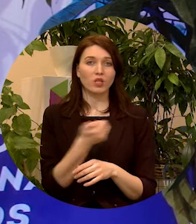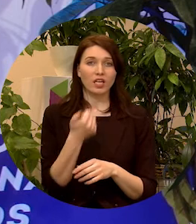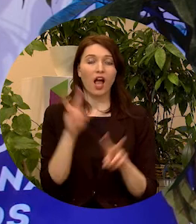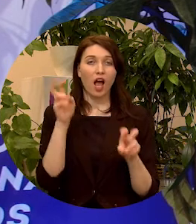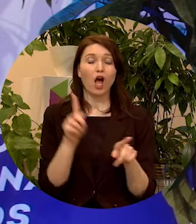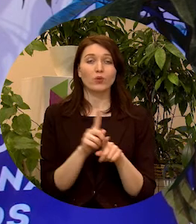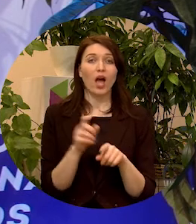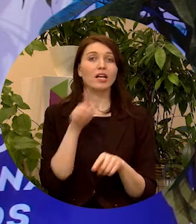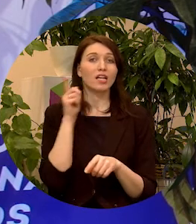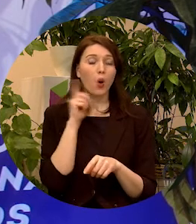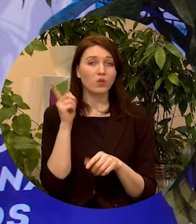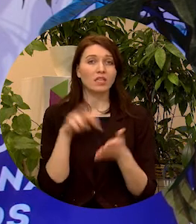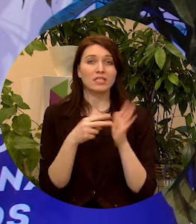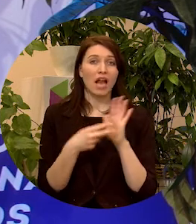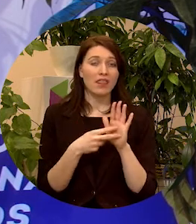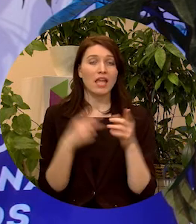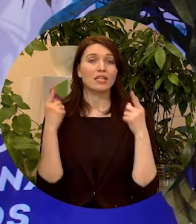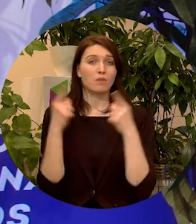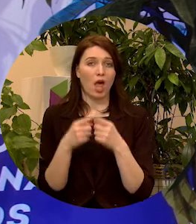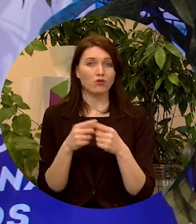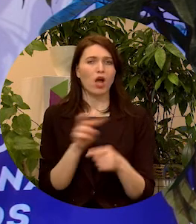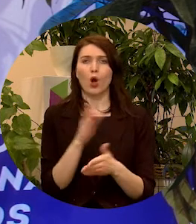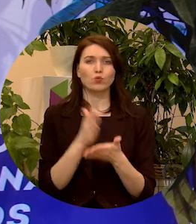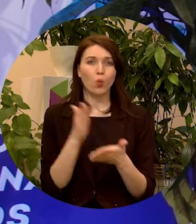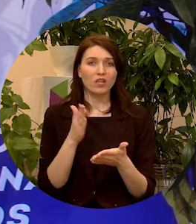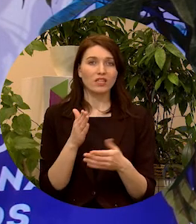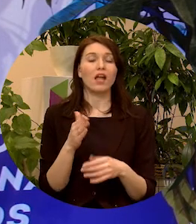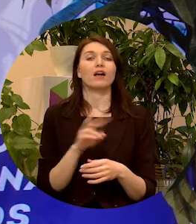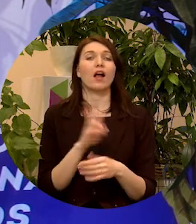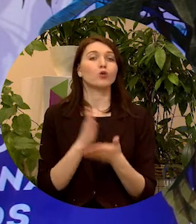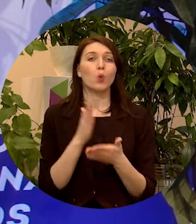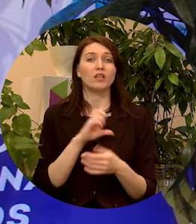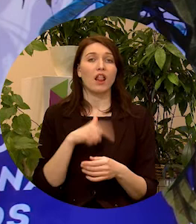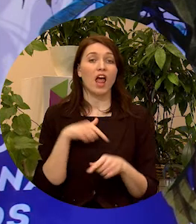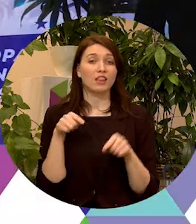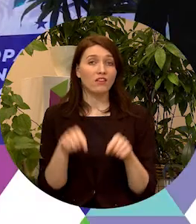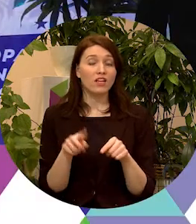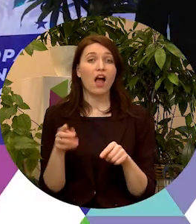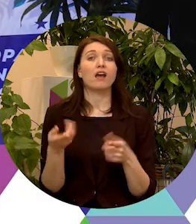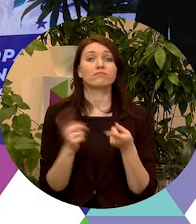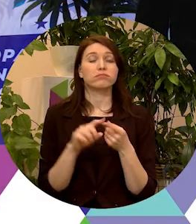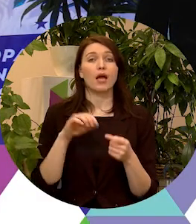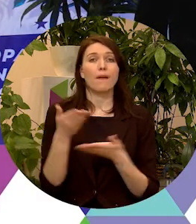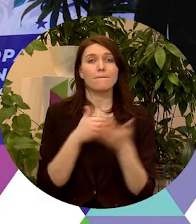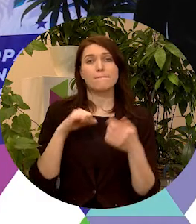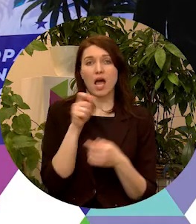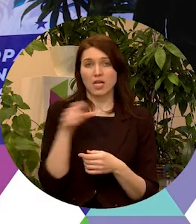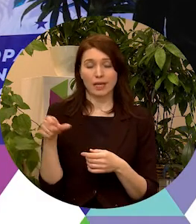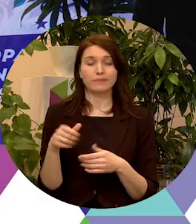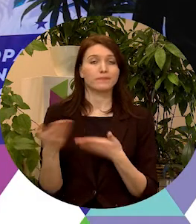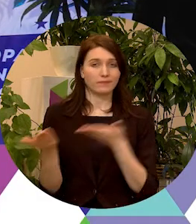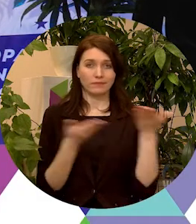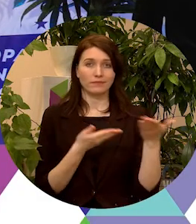jaunatnes stratēģijas mērķus. Kas notiek un kas notiks Latvijā sadarbībā ar partneriem? Lūdzu Petris Kūns, vārds jums.